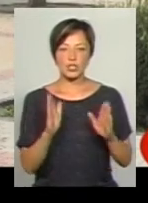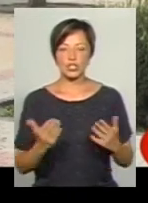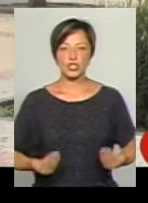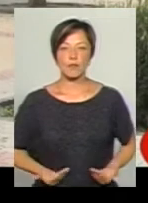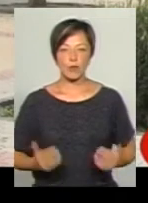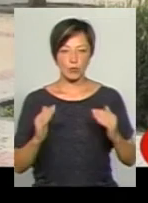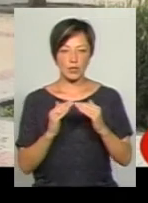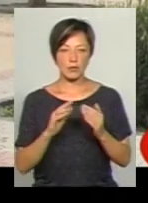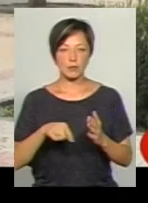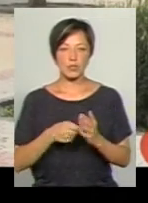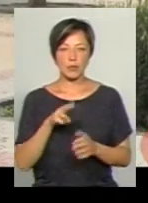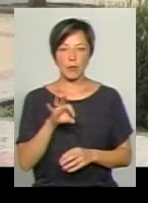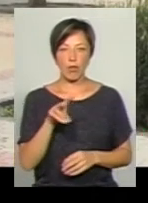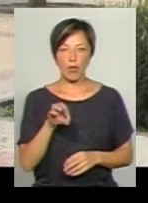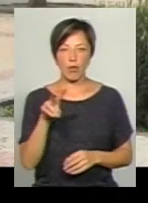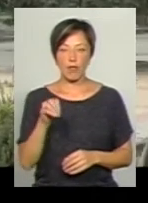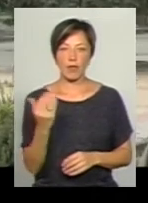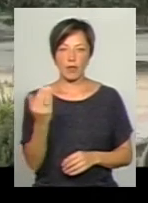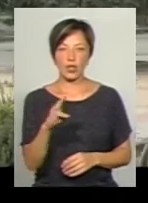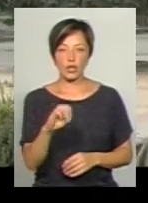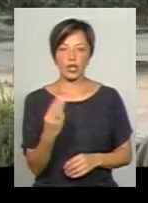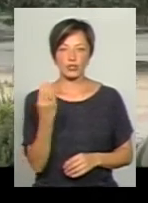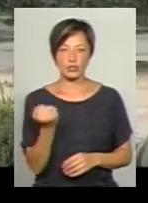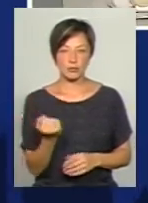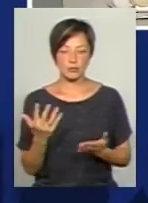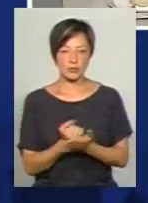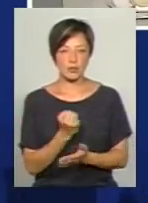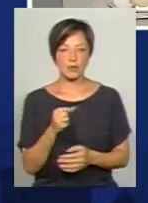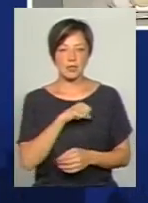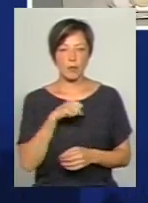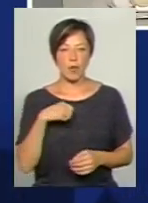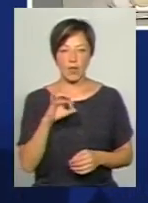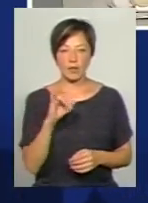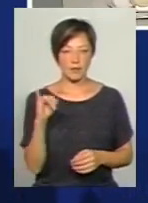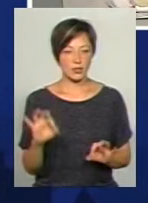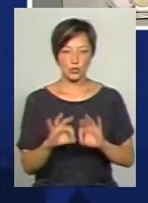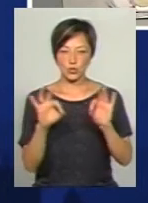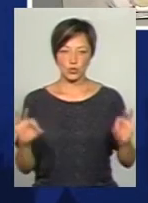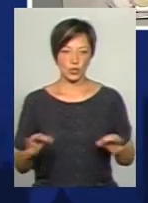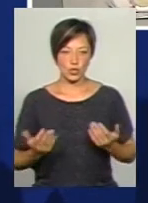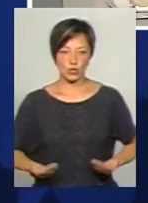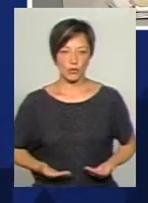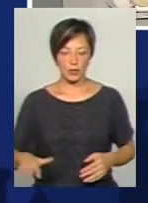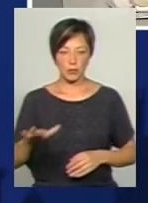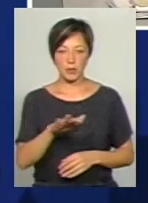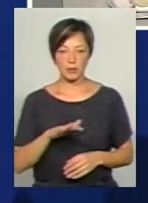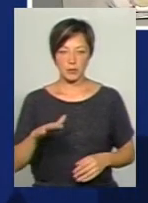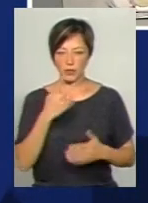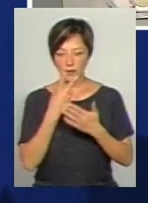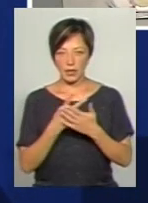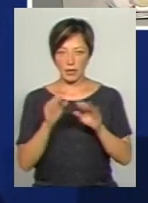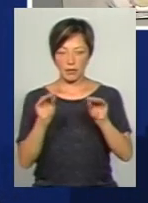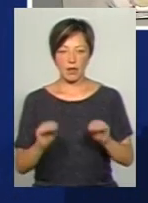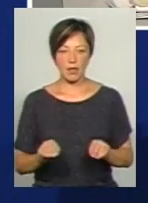будинок у місті полон, який належить його тещі. І виходить, що у самого Олега Івановича немає жодної житлових приміщень, судячи з декларацією.